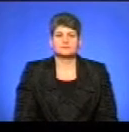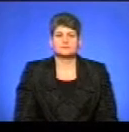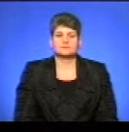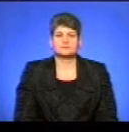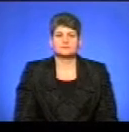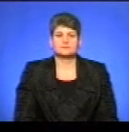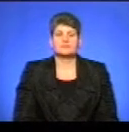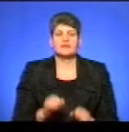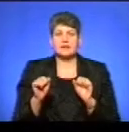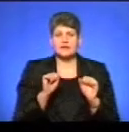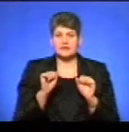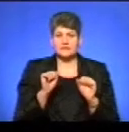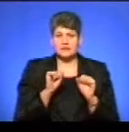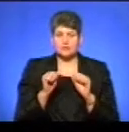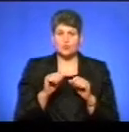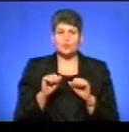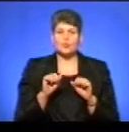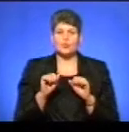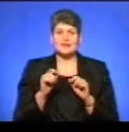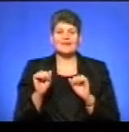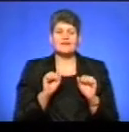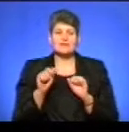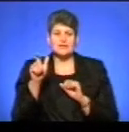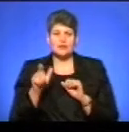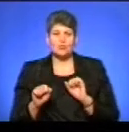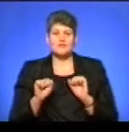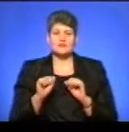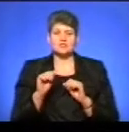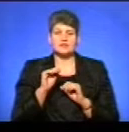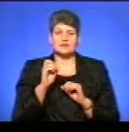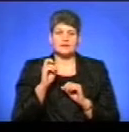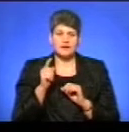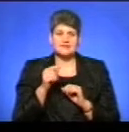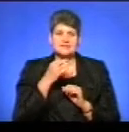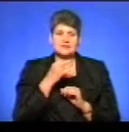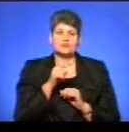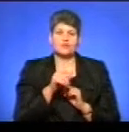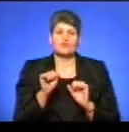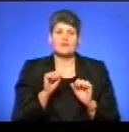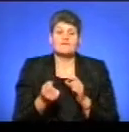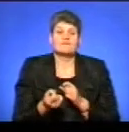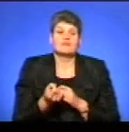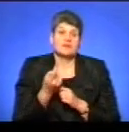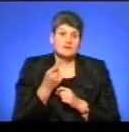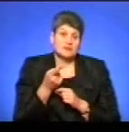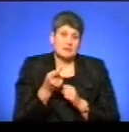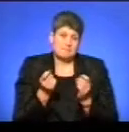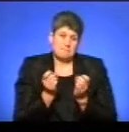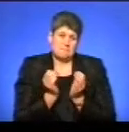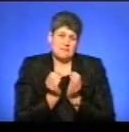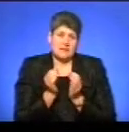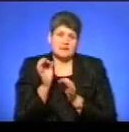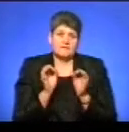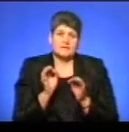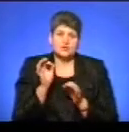Керівник Департам управління життво-комунального господарства пояснив, чому в його управлінні виявилося таке малий